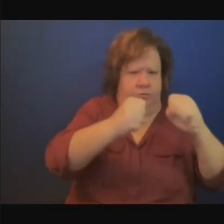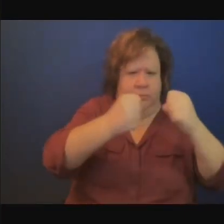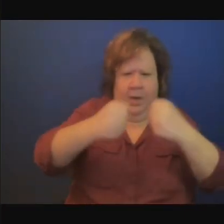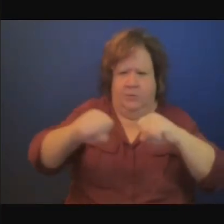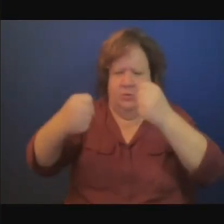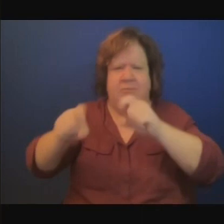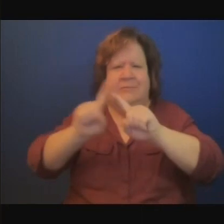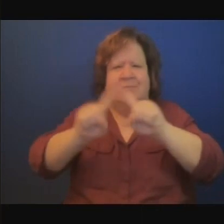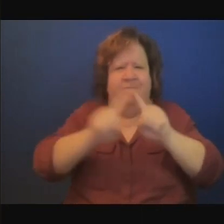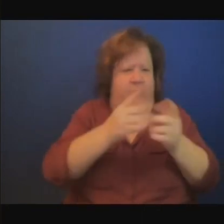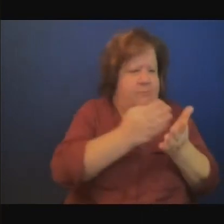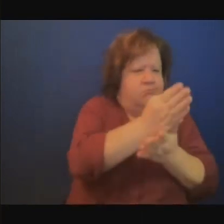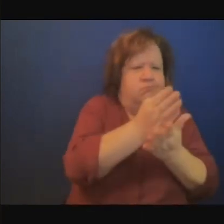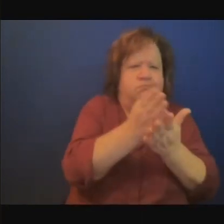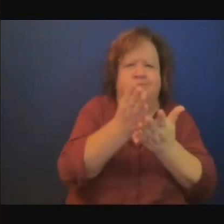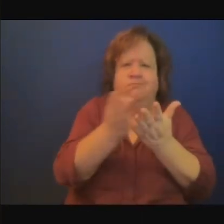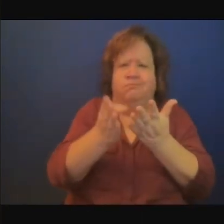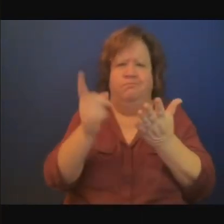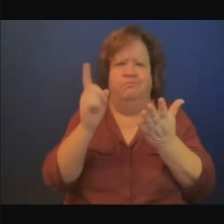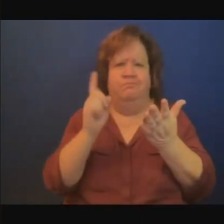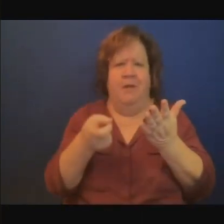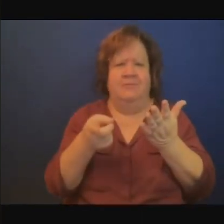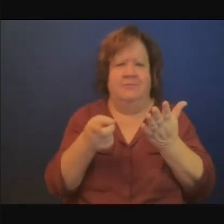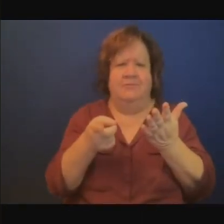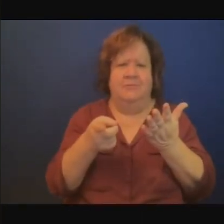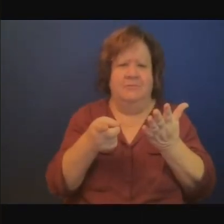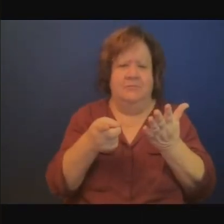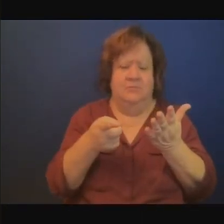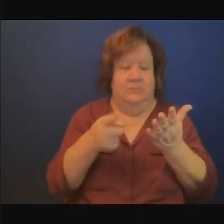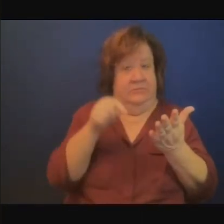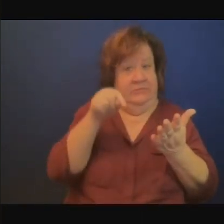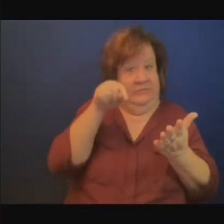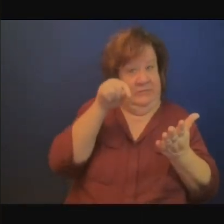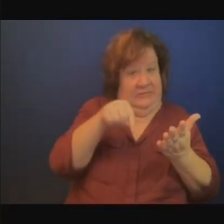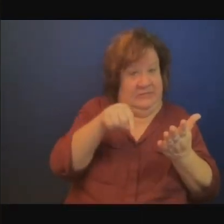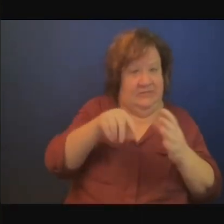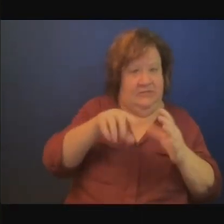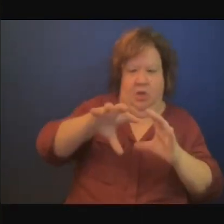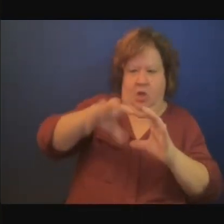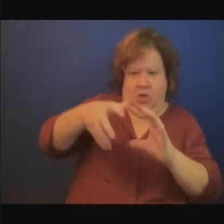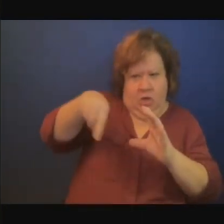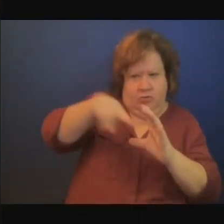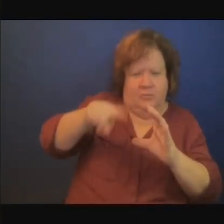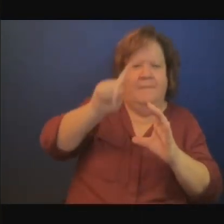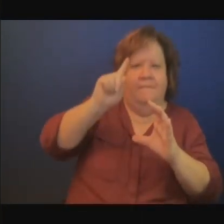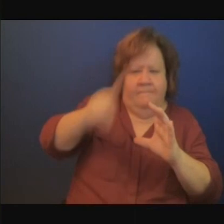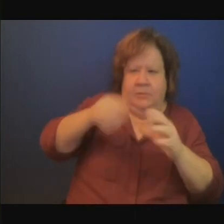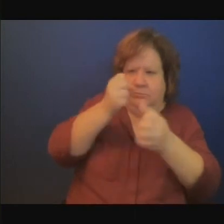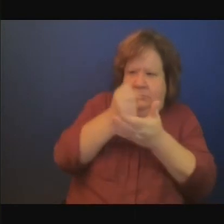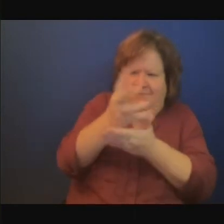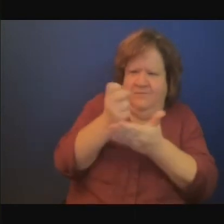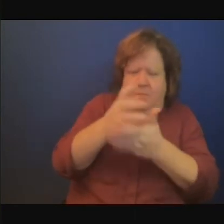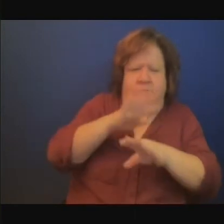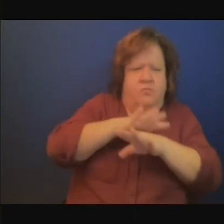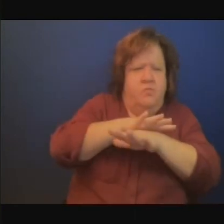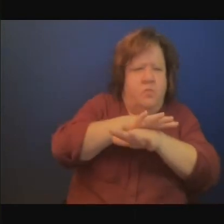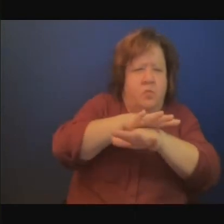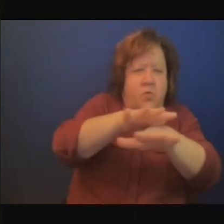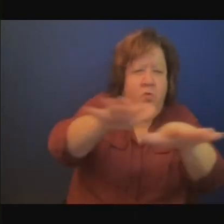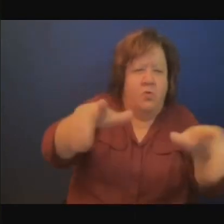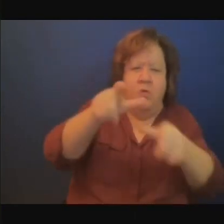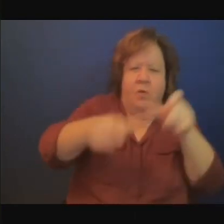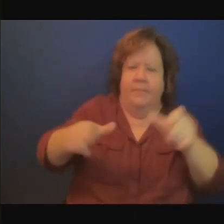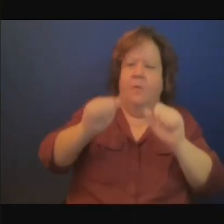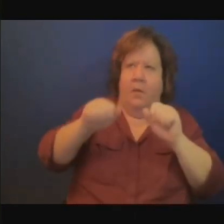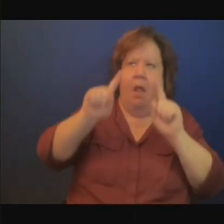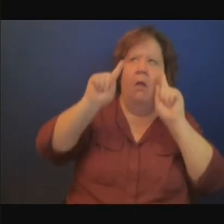et ainsi l'ensemble du pays pourra recevoir des informations pour comprendre ce qui se passe je pense